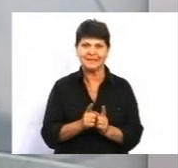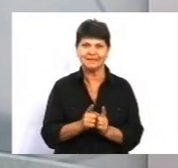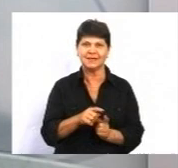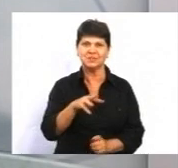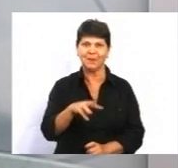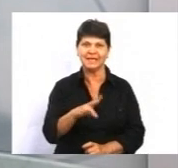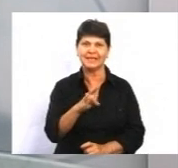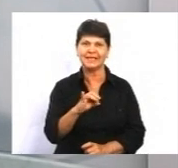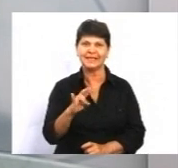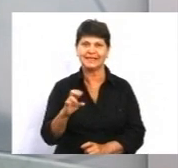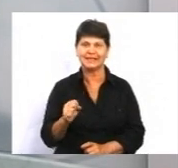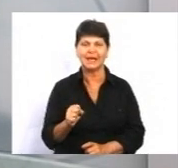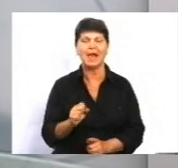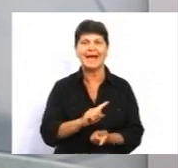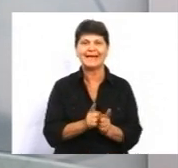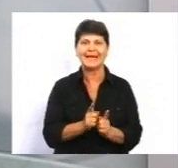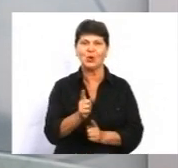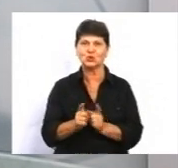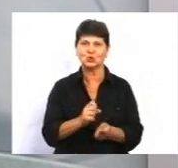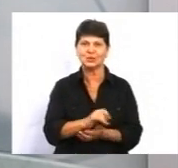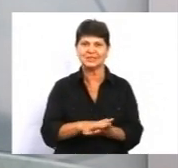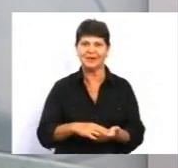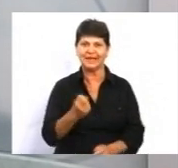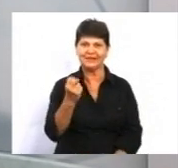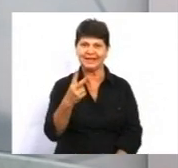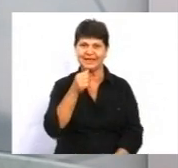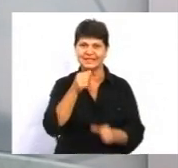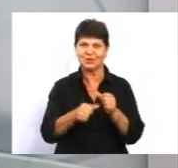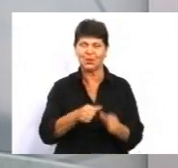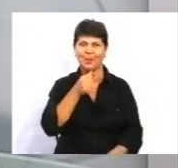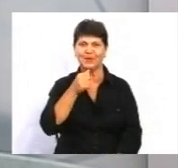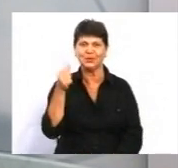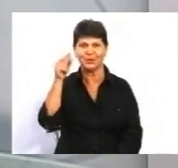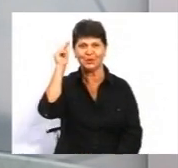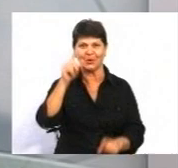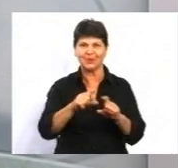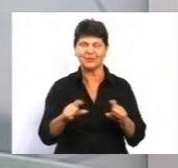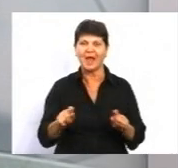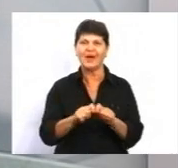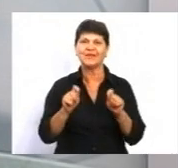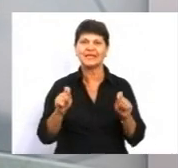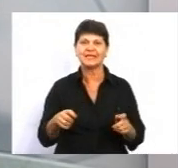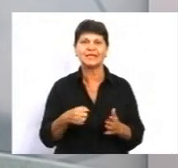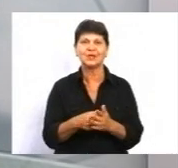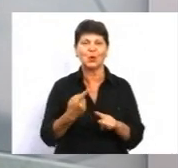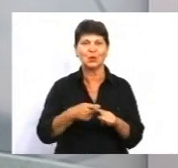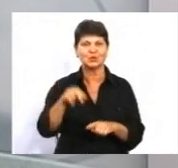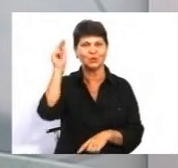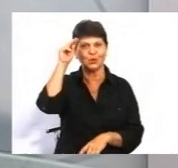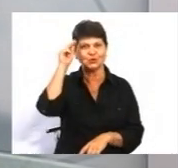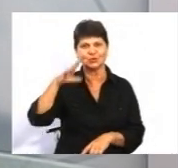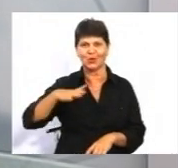Вінницького району реконструкція школи тривала 12 років. Минулого року школу відкрили, до цього учням доводилося